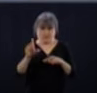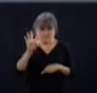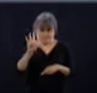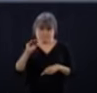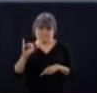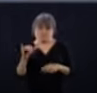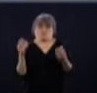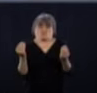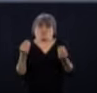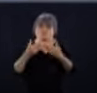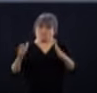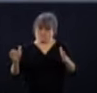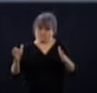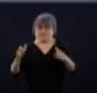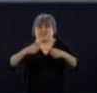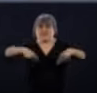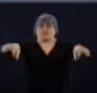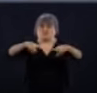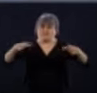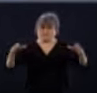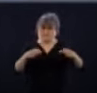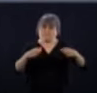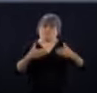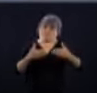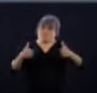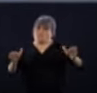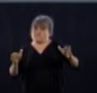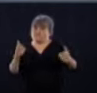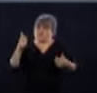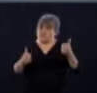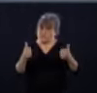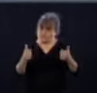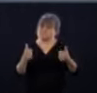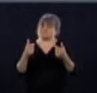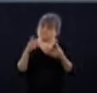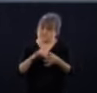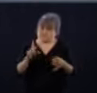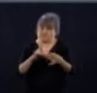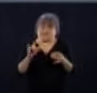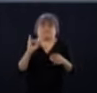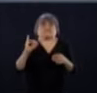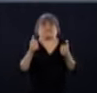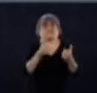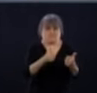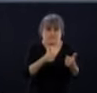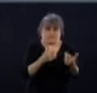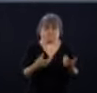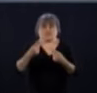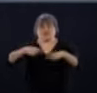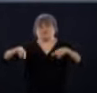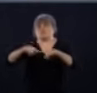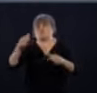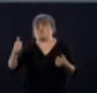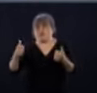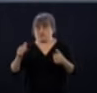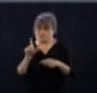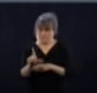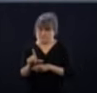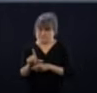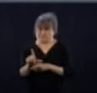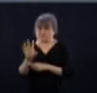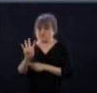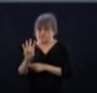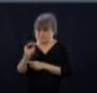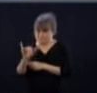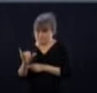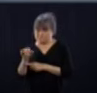progressivement sous toute réserve et si la situation continue de bien aller, certaines régions. Donc à partir de lundi prochain, le 4